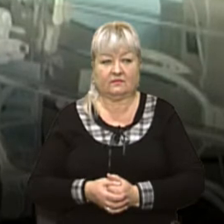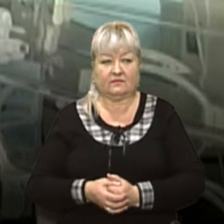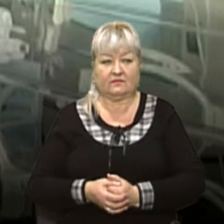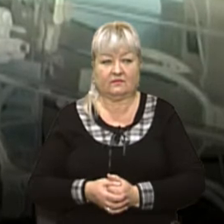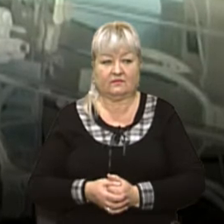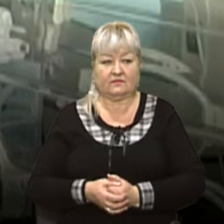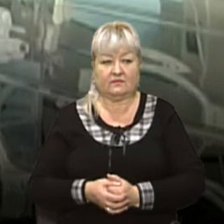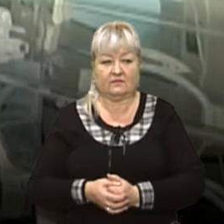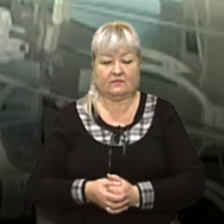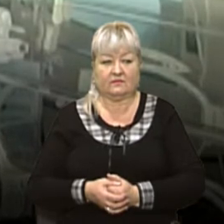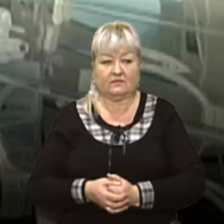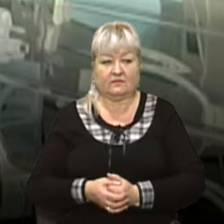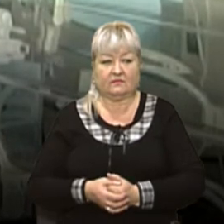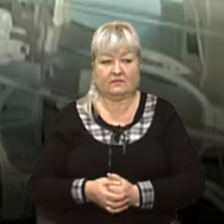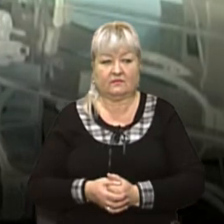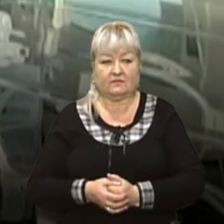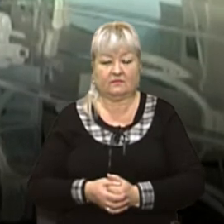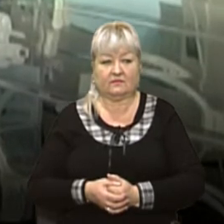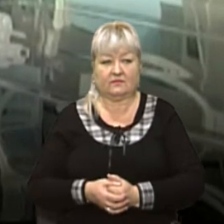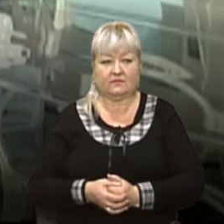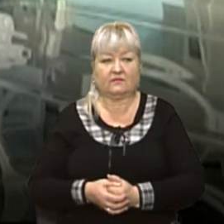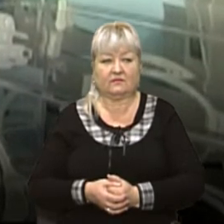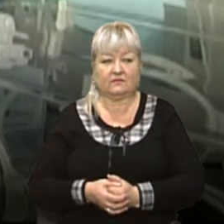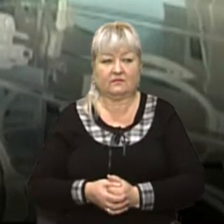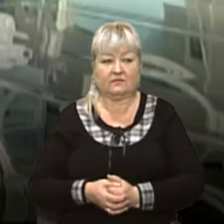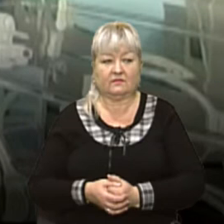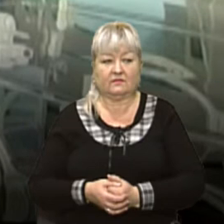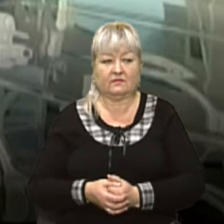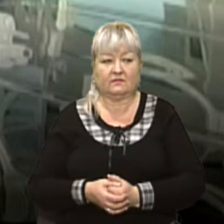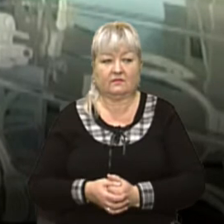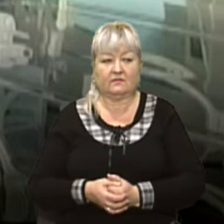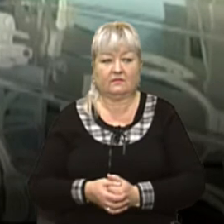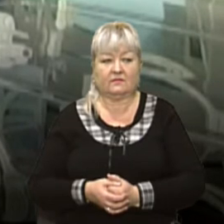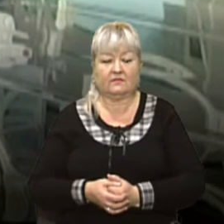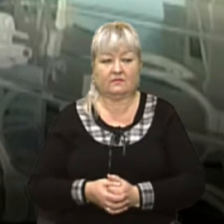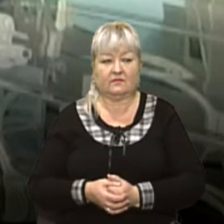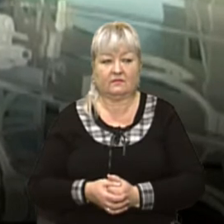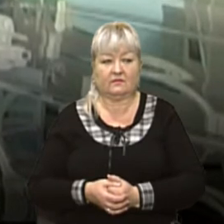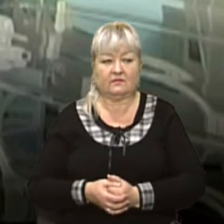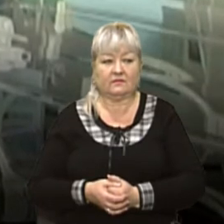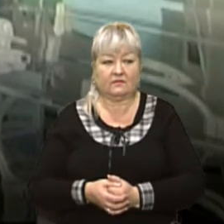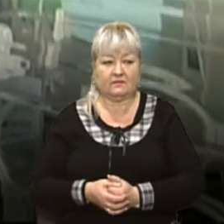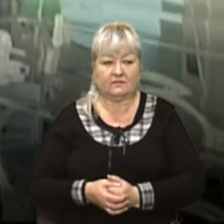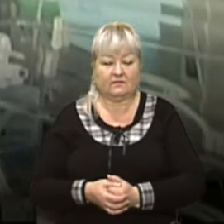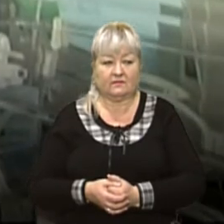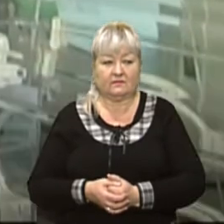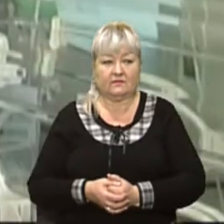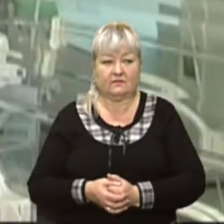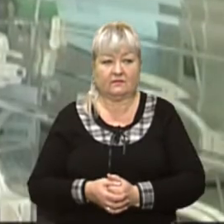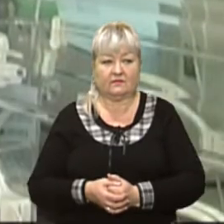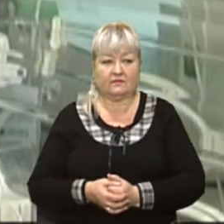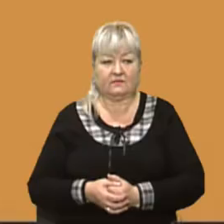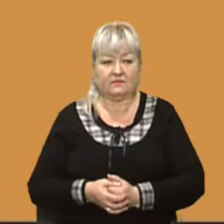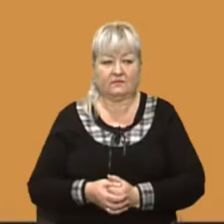діти мають постійну безперебійну циркуляцію повітря, плюс